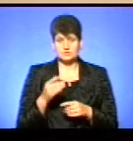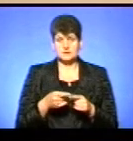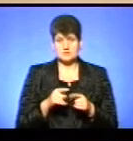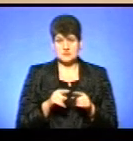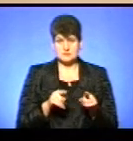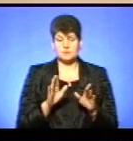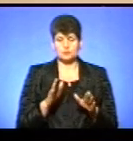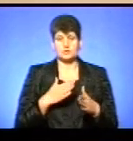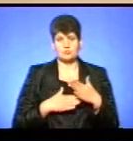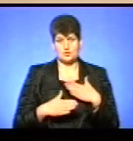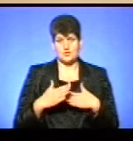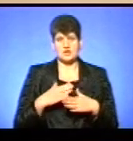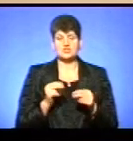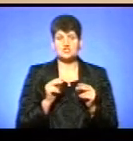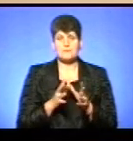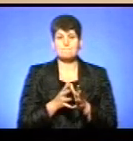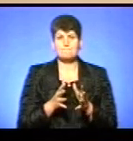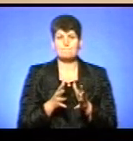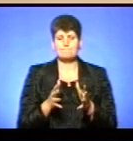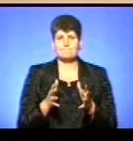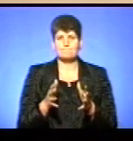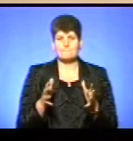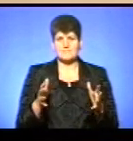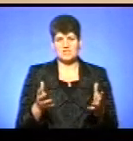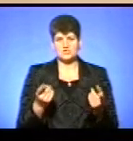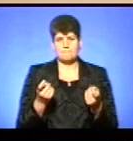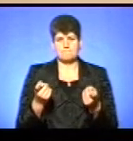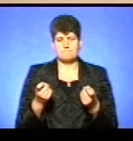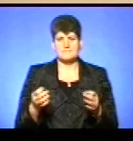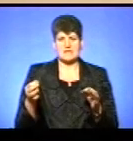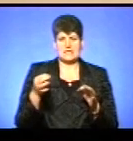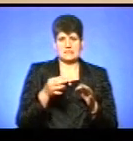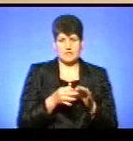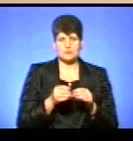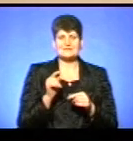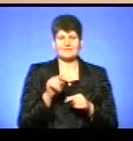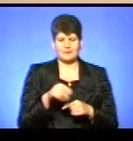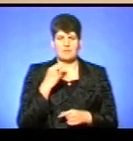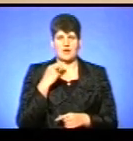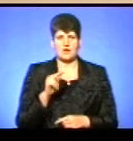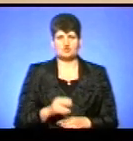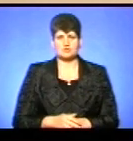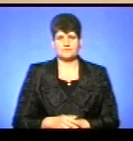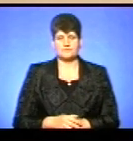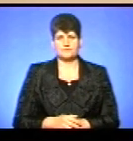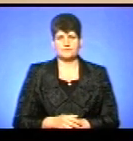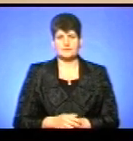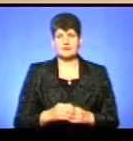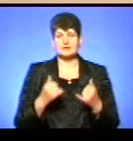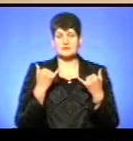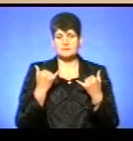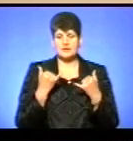будемо раді. Чим більше приєднатися, тим краще. Тепер